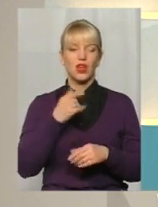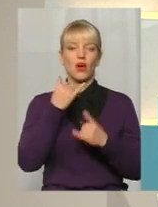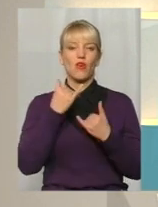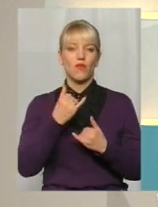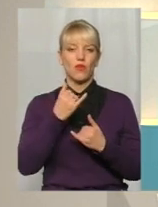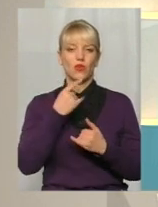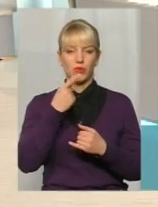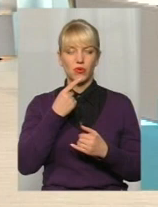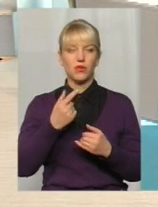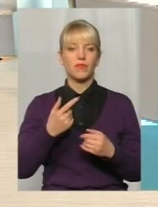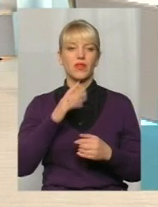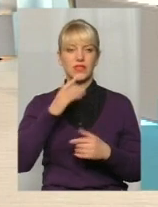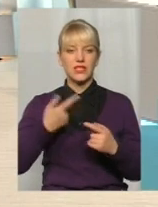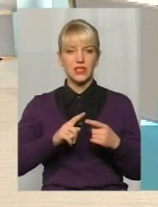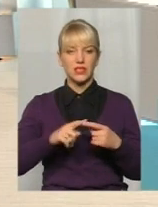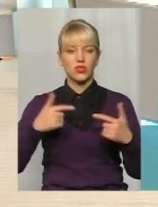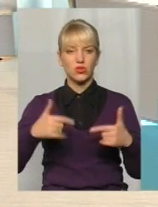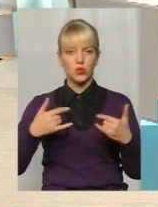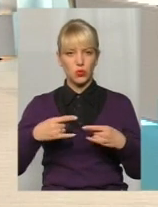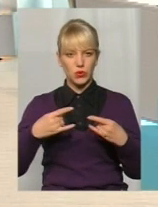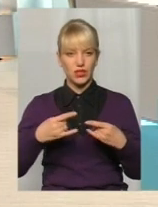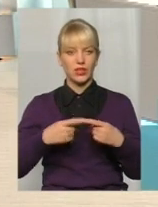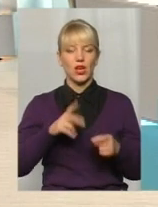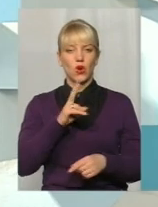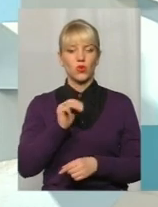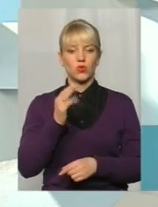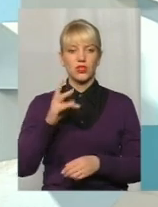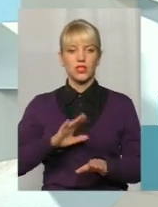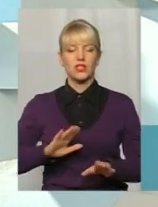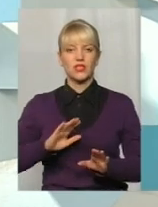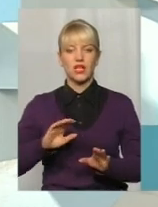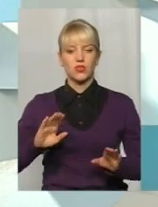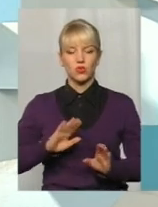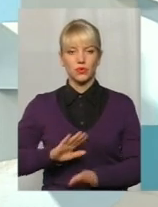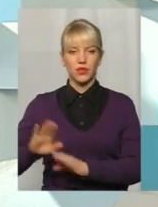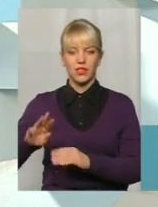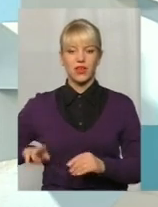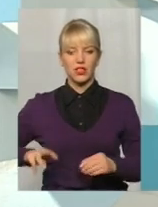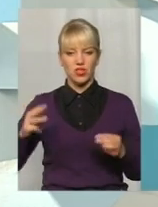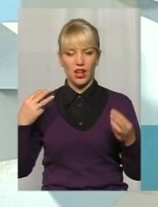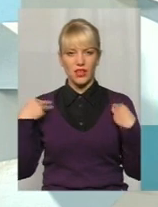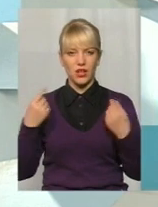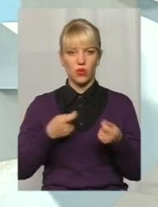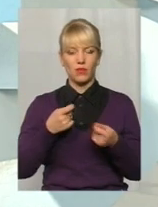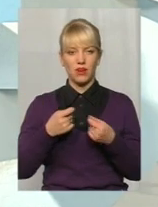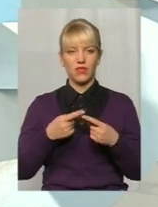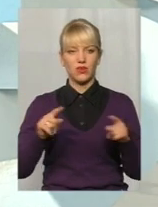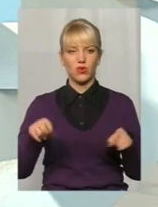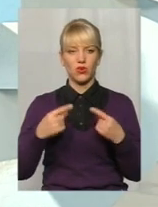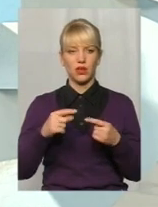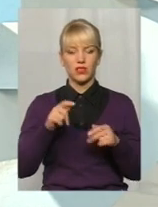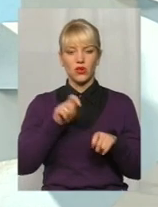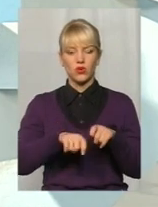сьогодні у цій студії. Наші гості Юрій Кушнірук, заступник начальника управління, начальник відділу організації та контролю за